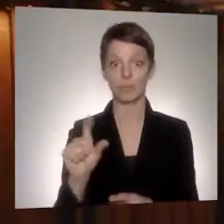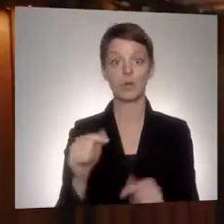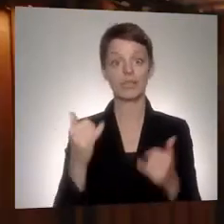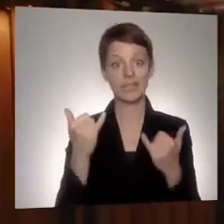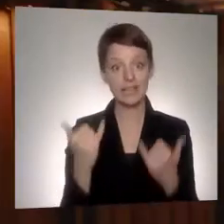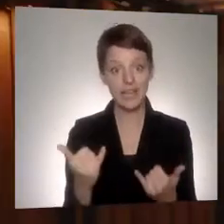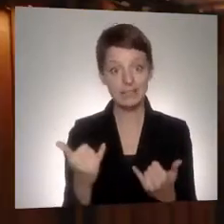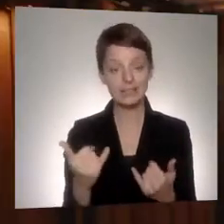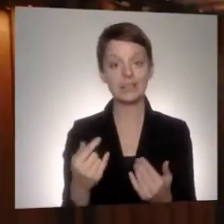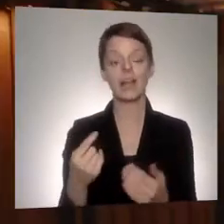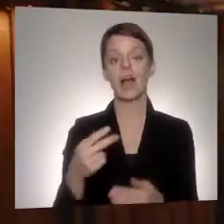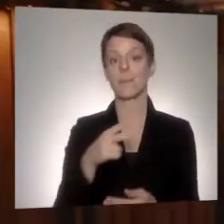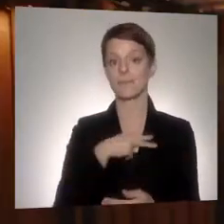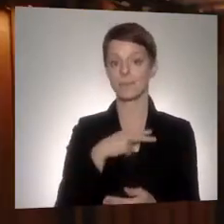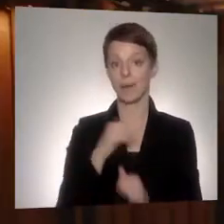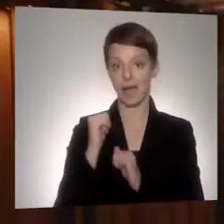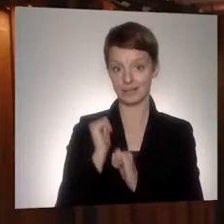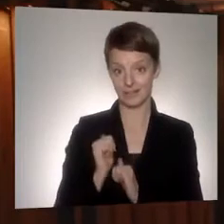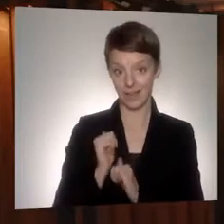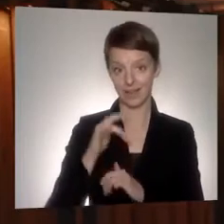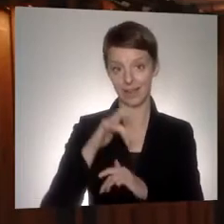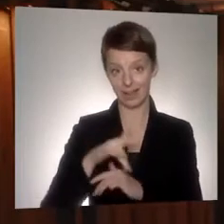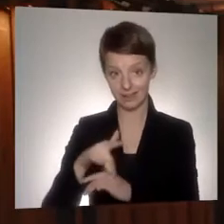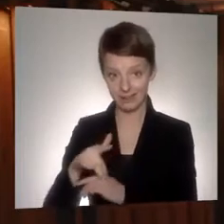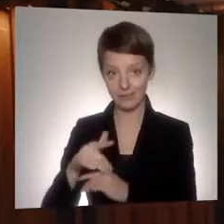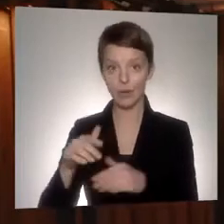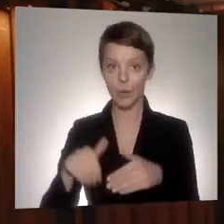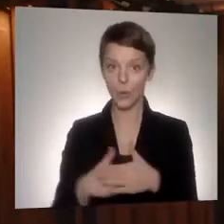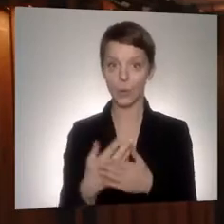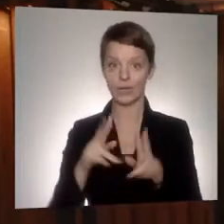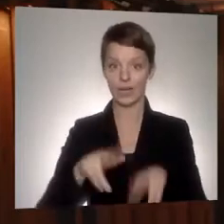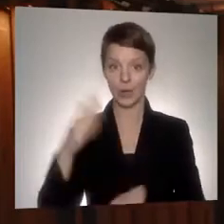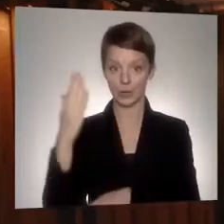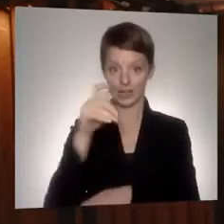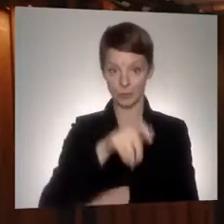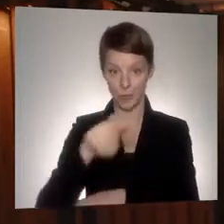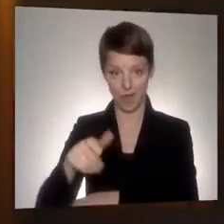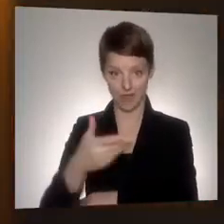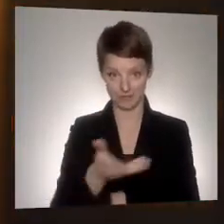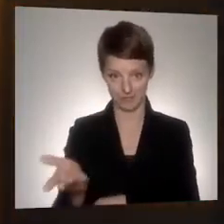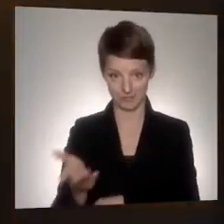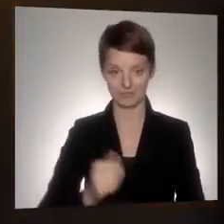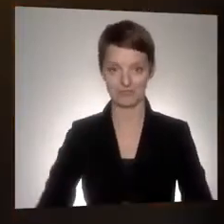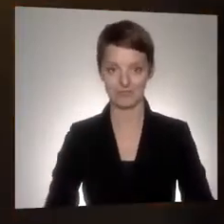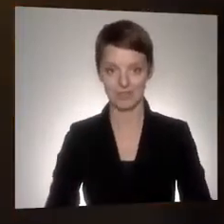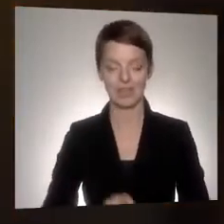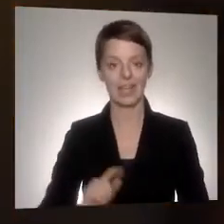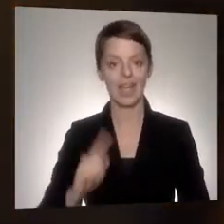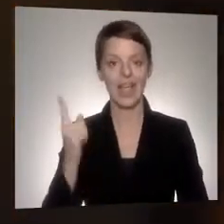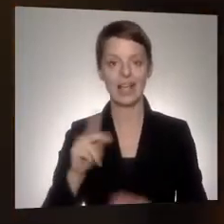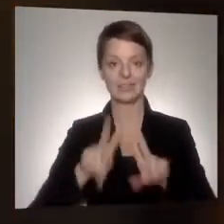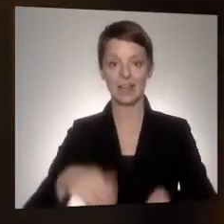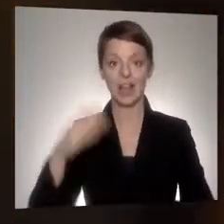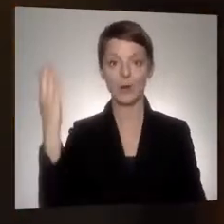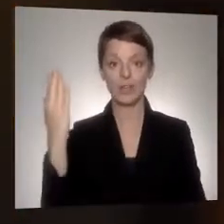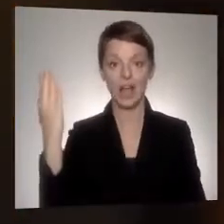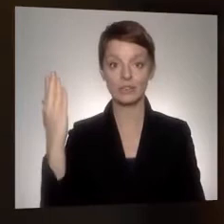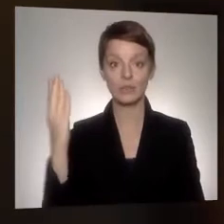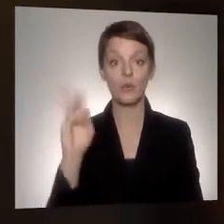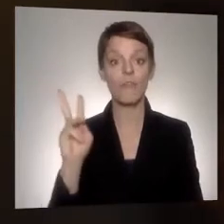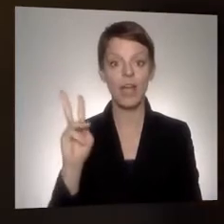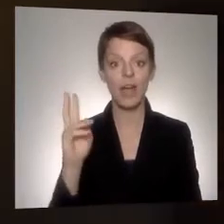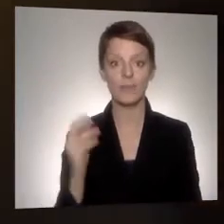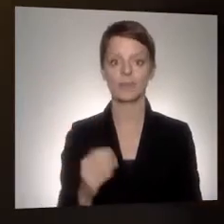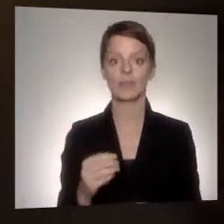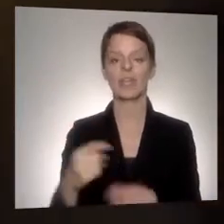Preisträgerinnen und Preisträgern, beziehungsweise zu den Laudatorinnen und Laudatoren. Die erste Laudatio kommt von der Geschäftsführerin